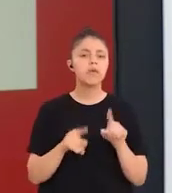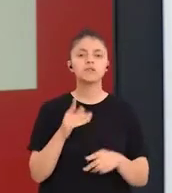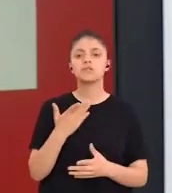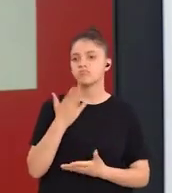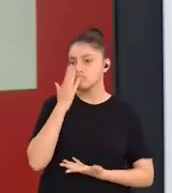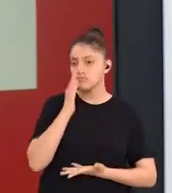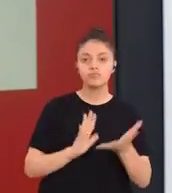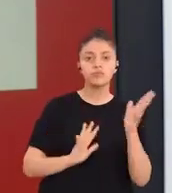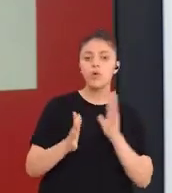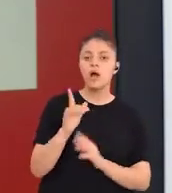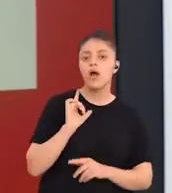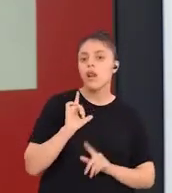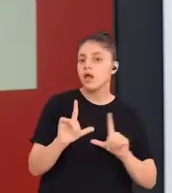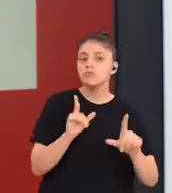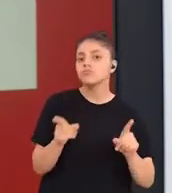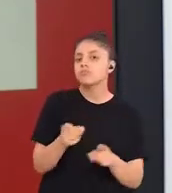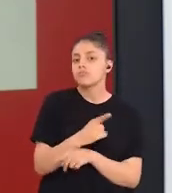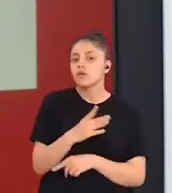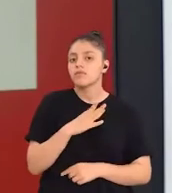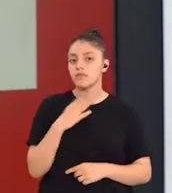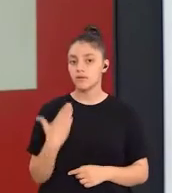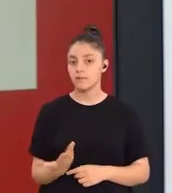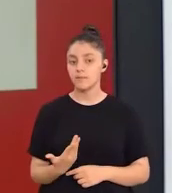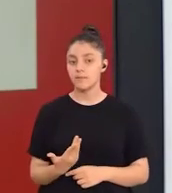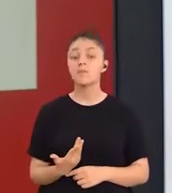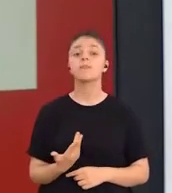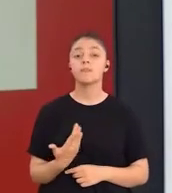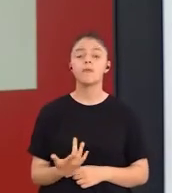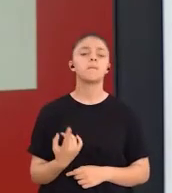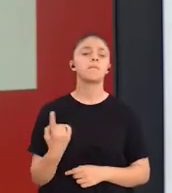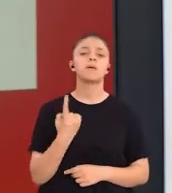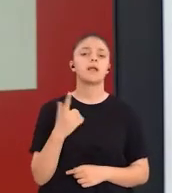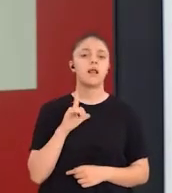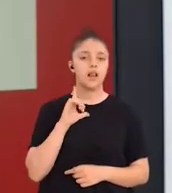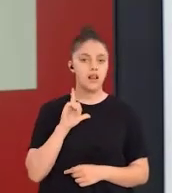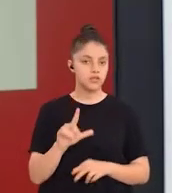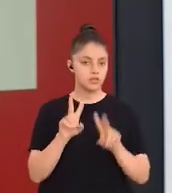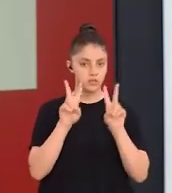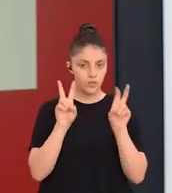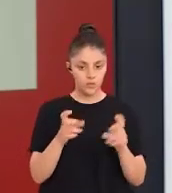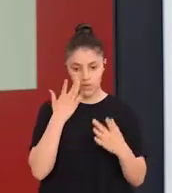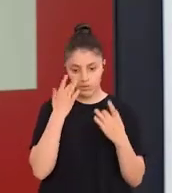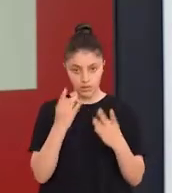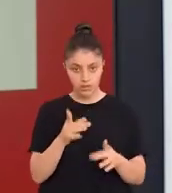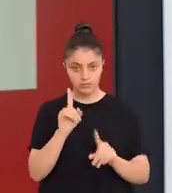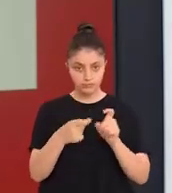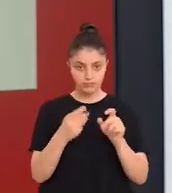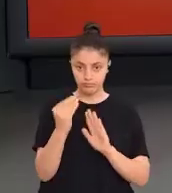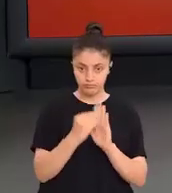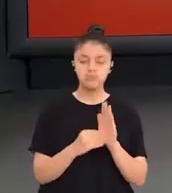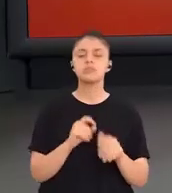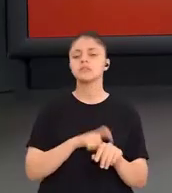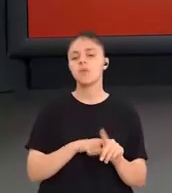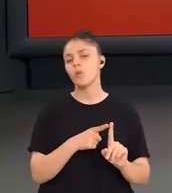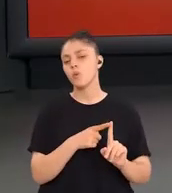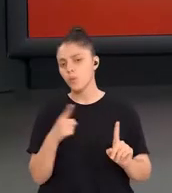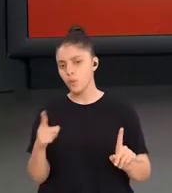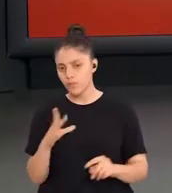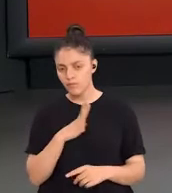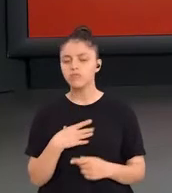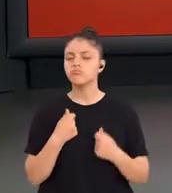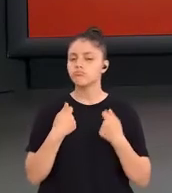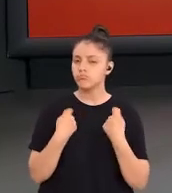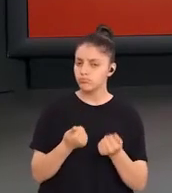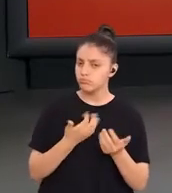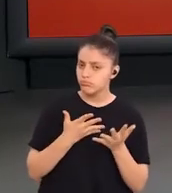bazen duanın gereksinimleri de söz konusudur. Evet bir gereksinim belirleme süreci zaman alıcıdır,